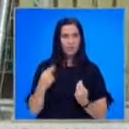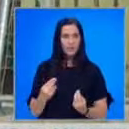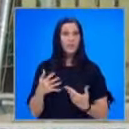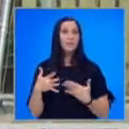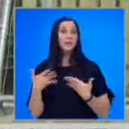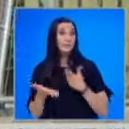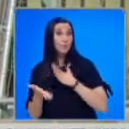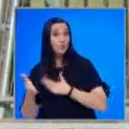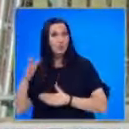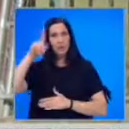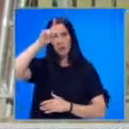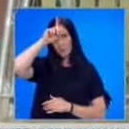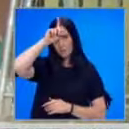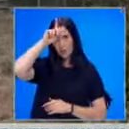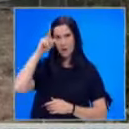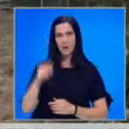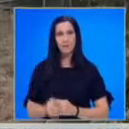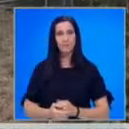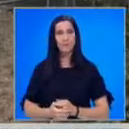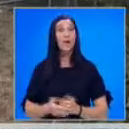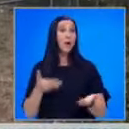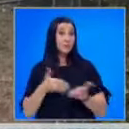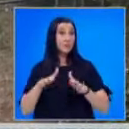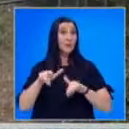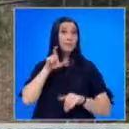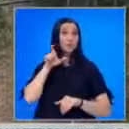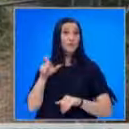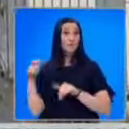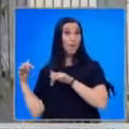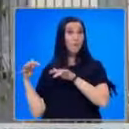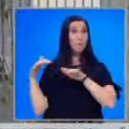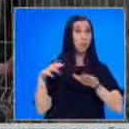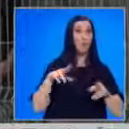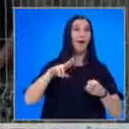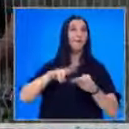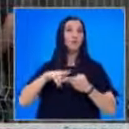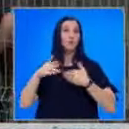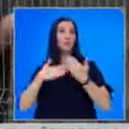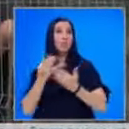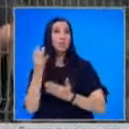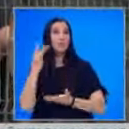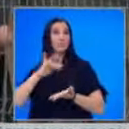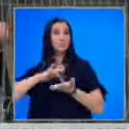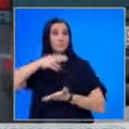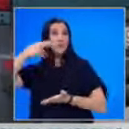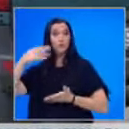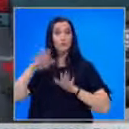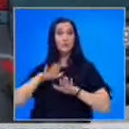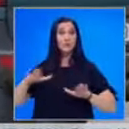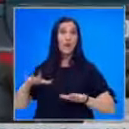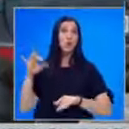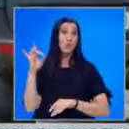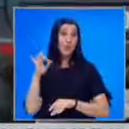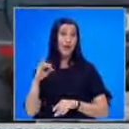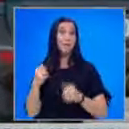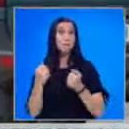Искам да отида в Германия. За да приеме човешкия поток Вилниус строи нови центрове за настаняване, като в Руднингай,